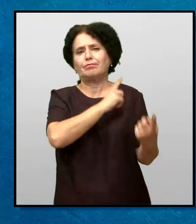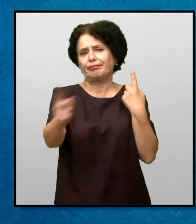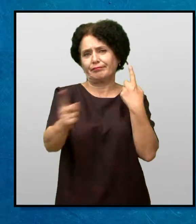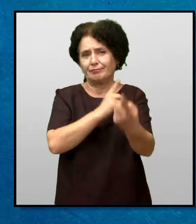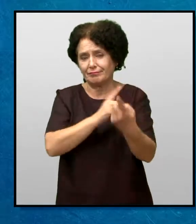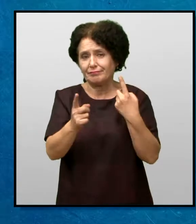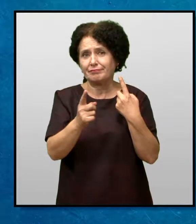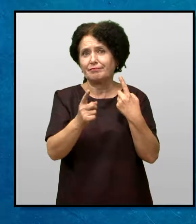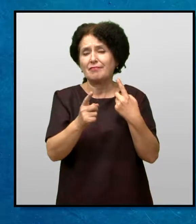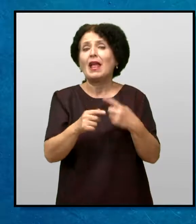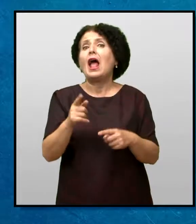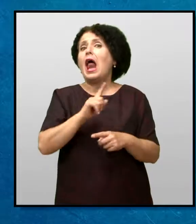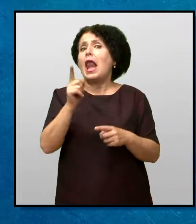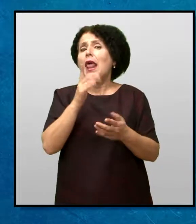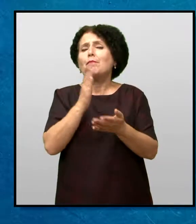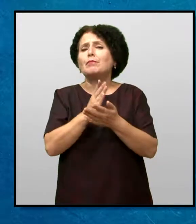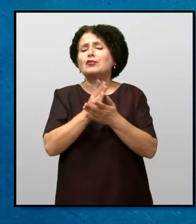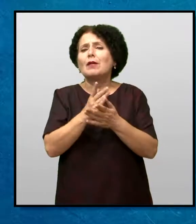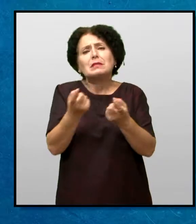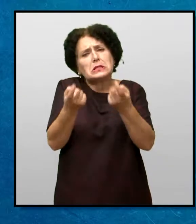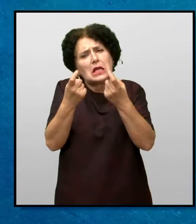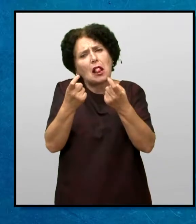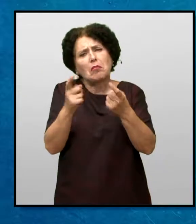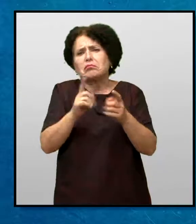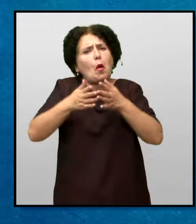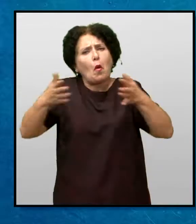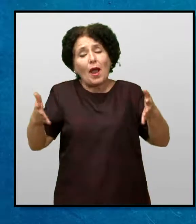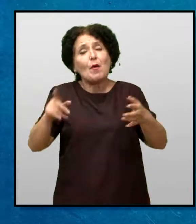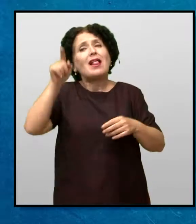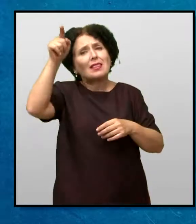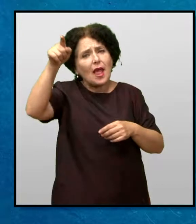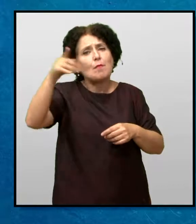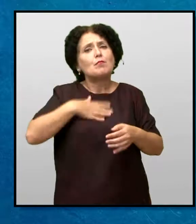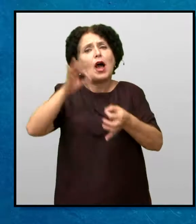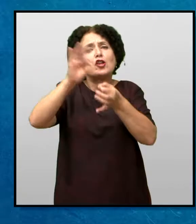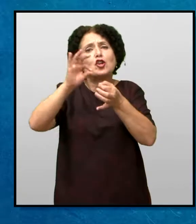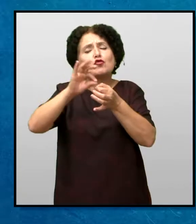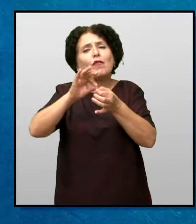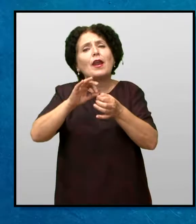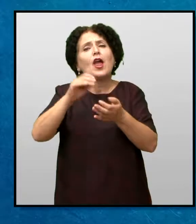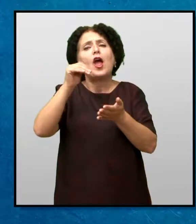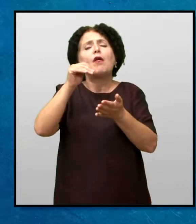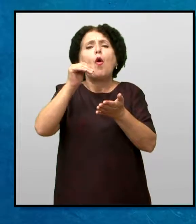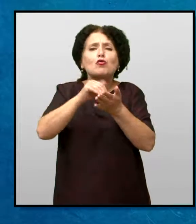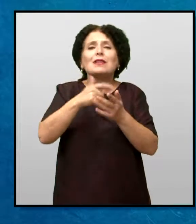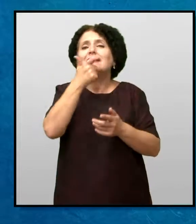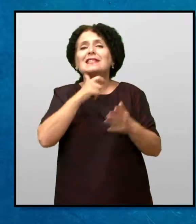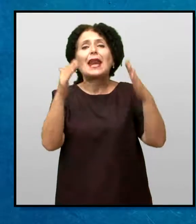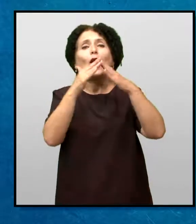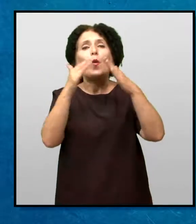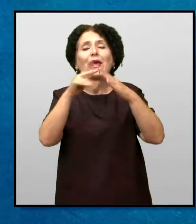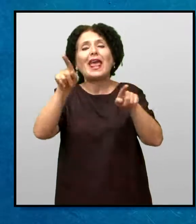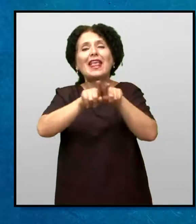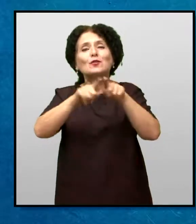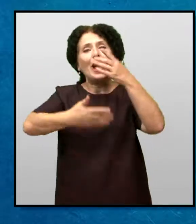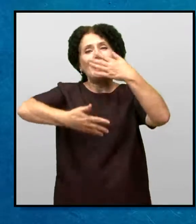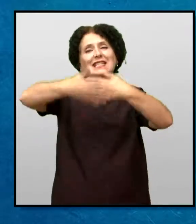И ако Абергинолвин Денес е многу по големо село Там усе уште се зачувани Некои од старите куки Како